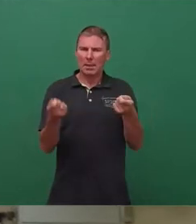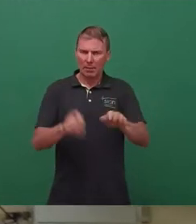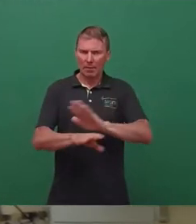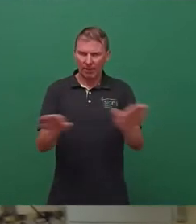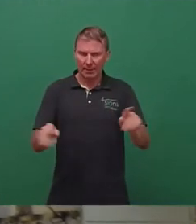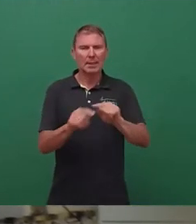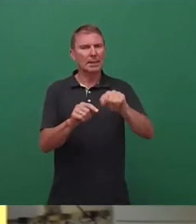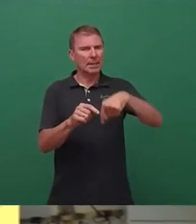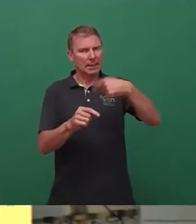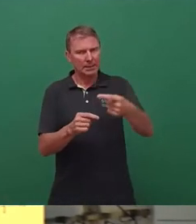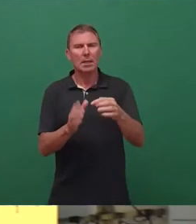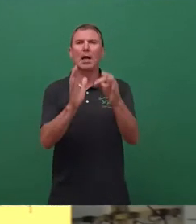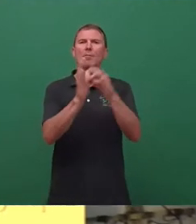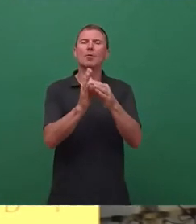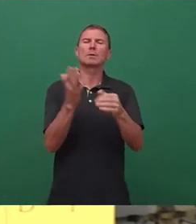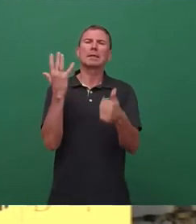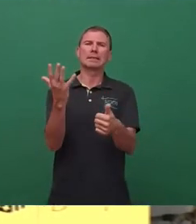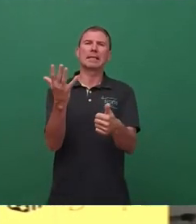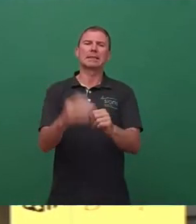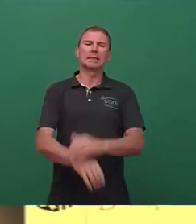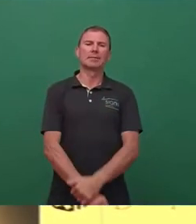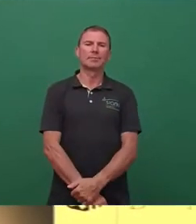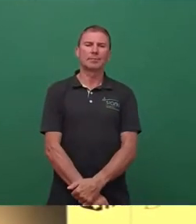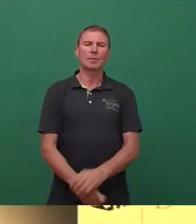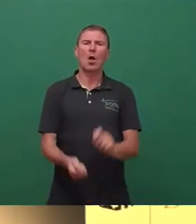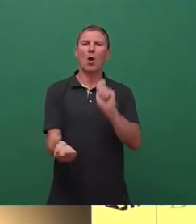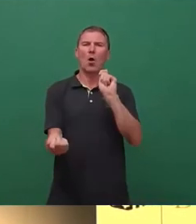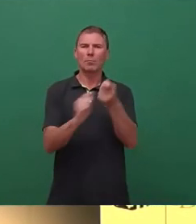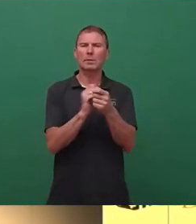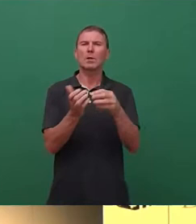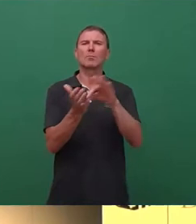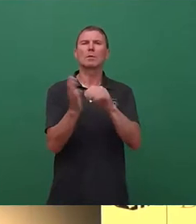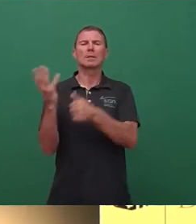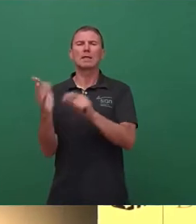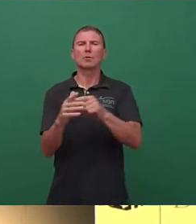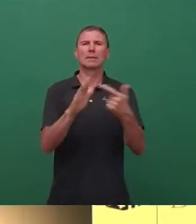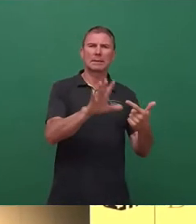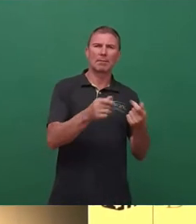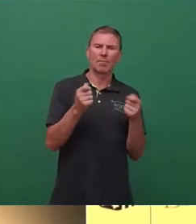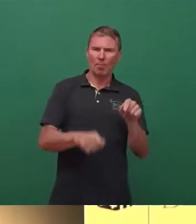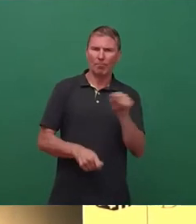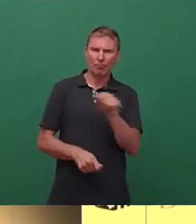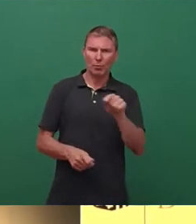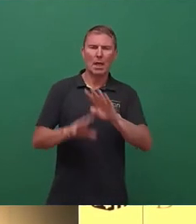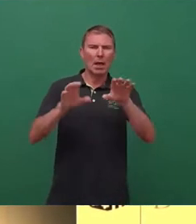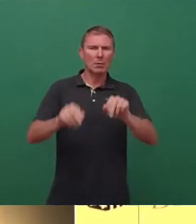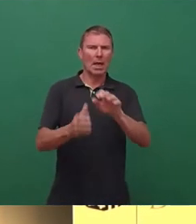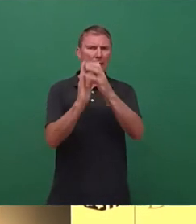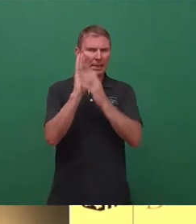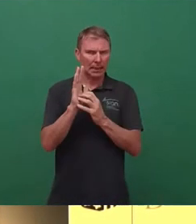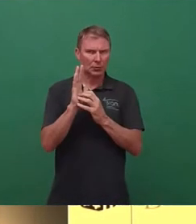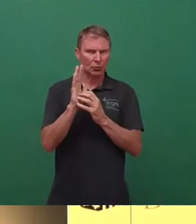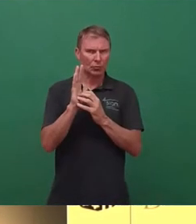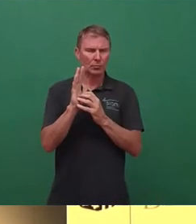Jetzt zum Punkt 6, Umsetzung der Beschlusspunkte 6 und 7 des Beschlusses zur Haushaltssatzung, konsumtiv und